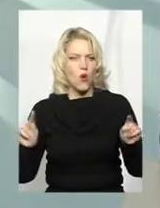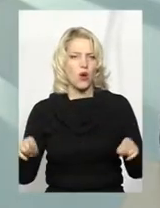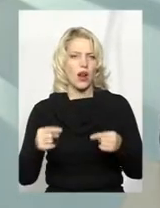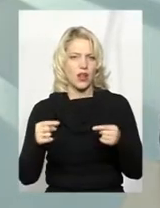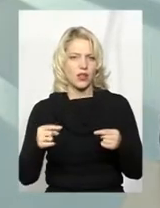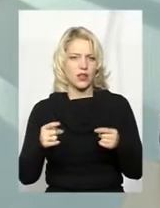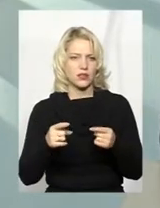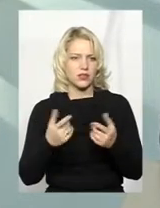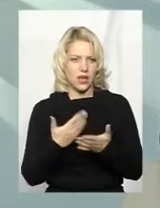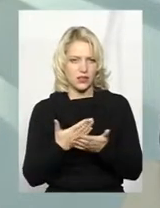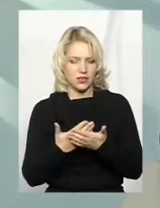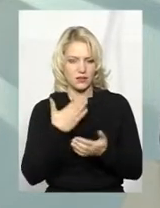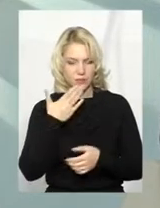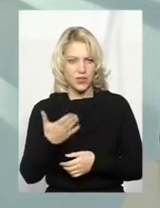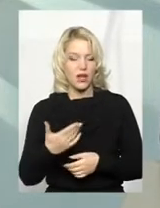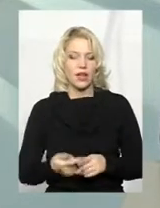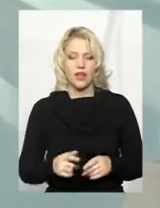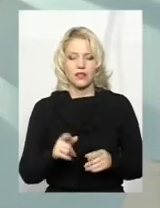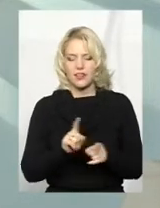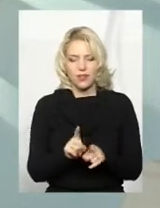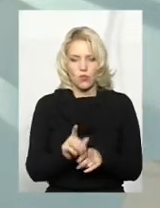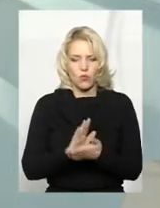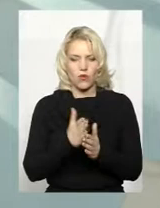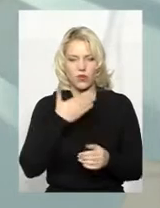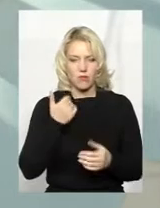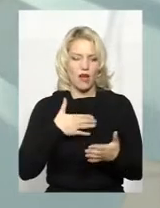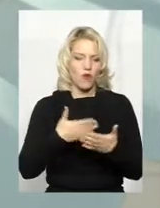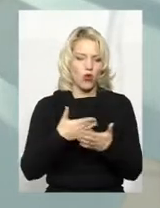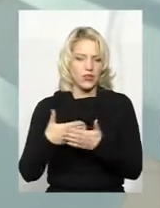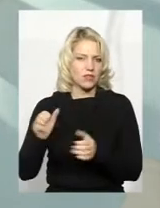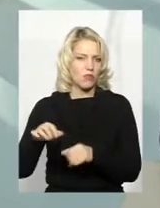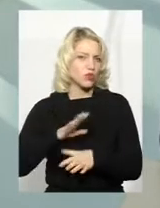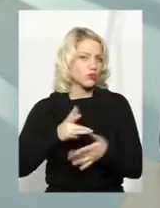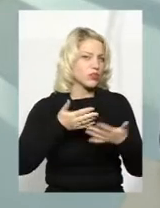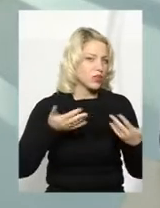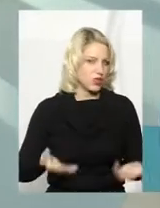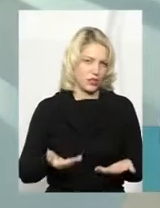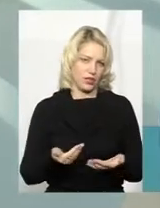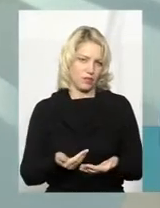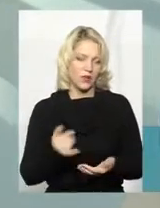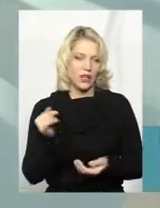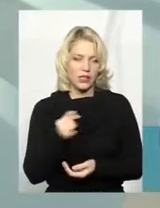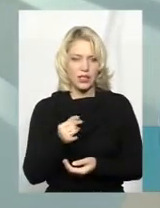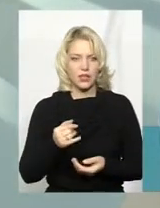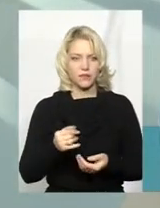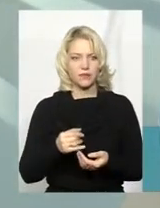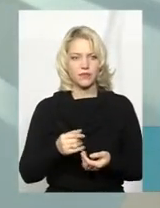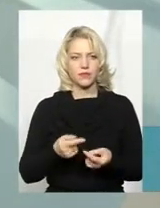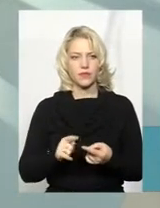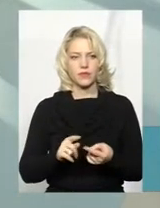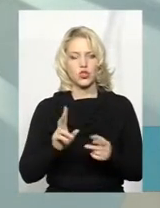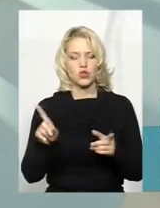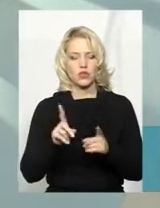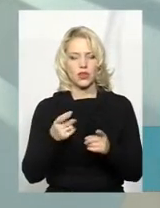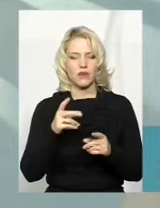Ну, як таких вимог немає, насправді. Тобто, волонтерство може бути різним, абсолютно. І, ну, що головне, щоб це було в рамках